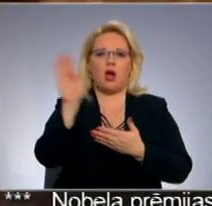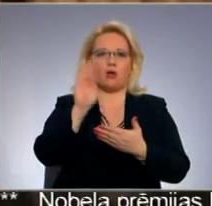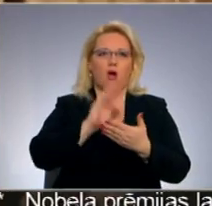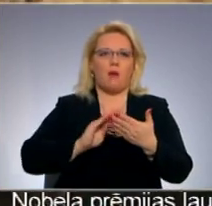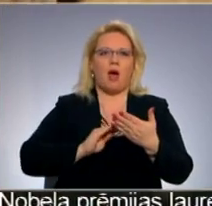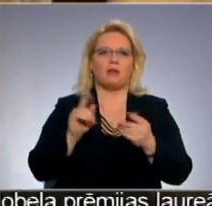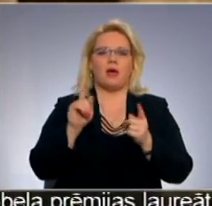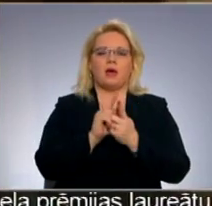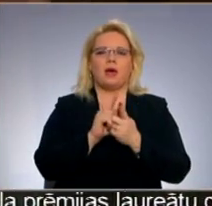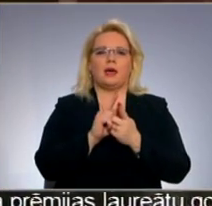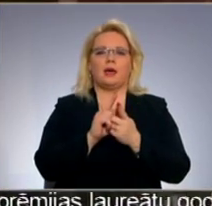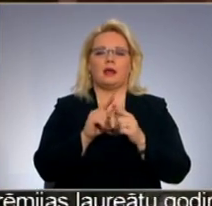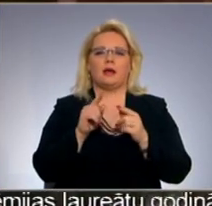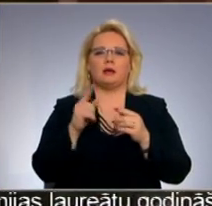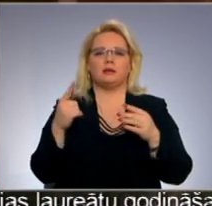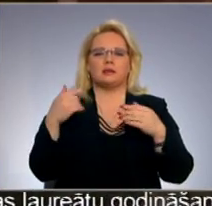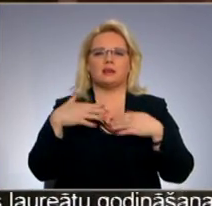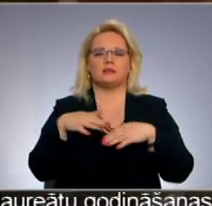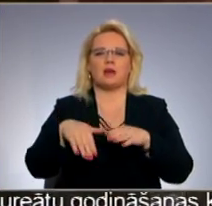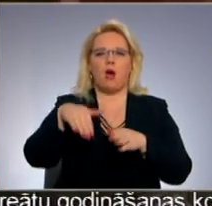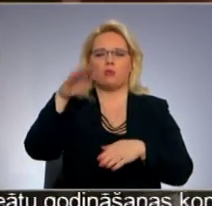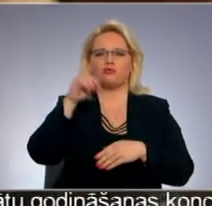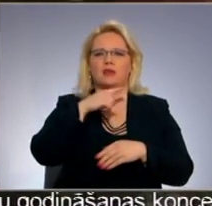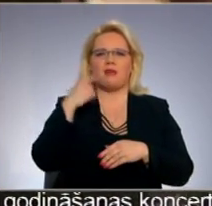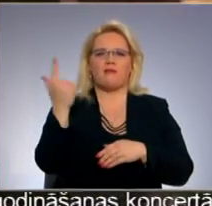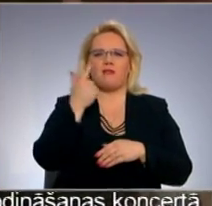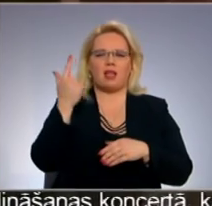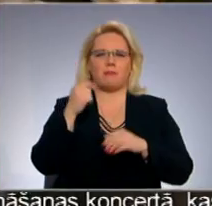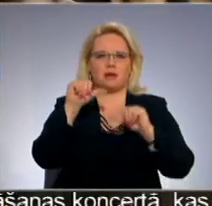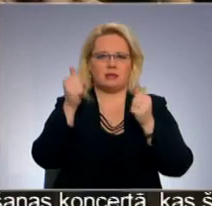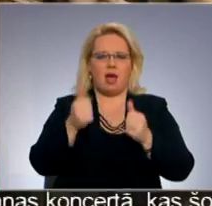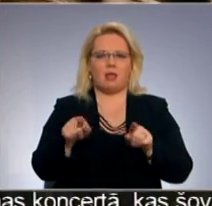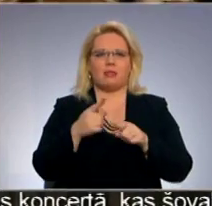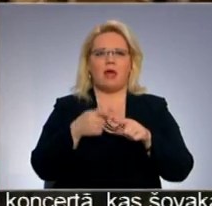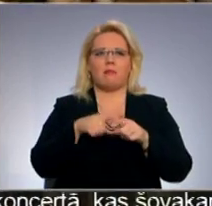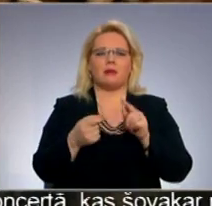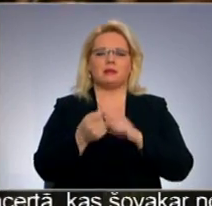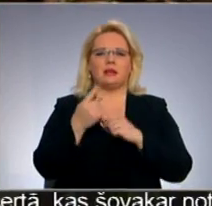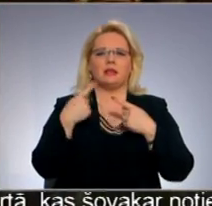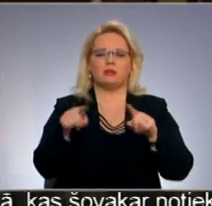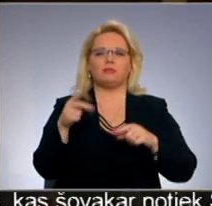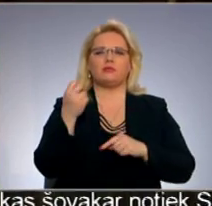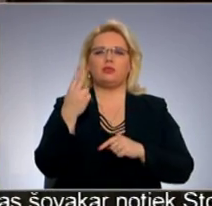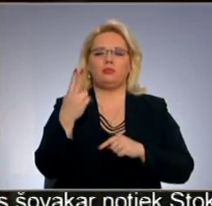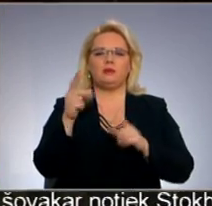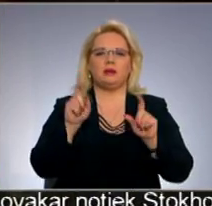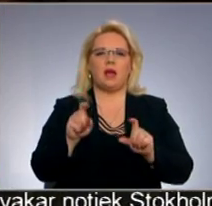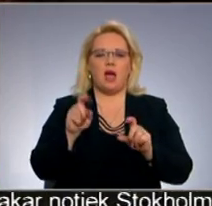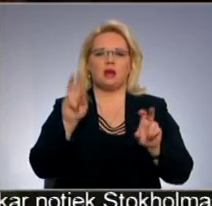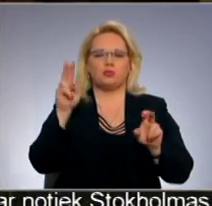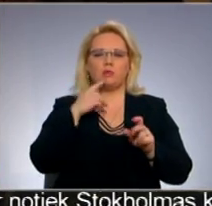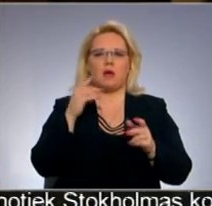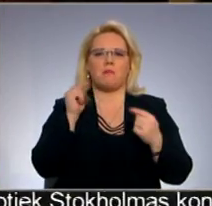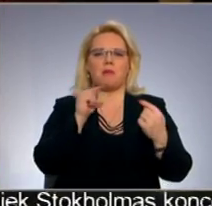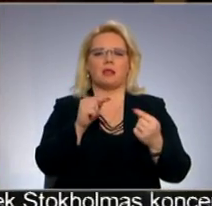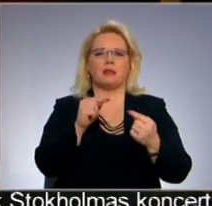folklorizējušies un ar tiem sauguši arī slavenās krievu filmstāli. Tāpēc radīt citus 12 krāslus nozīmē iet pret